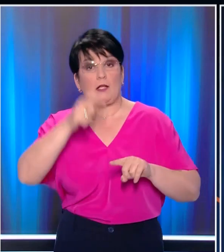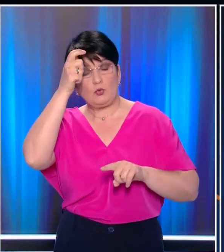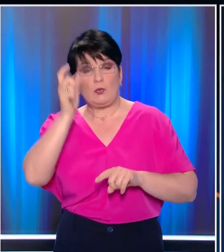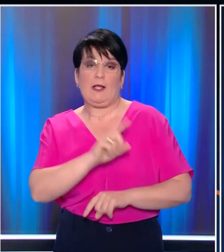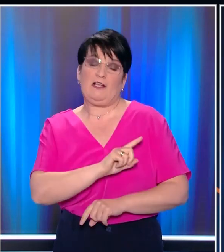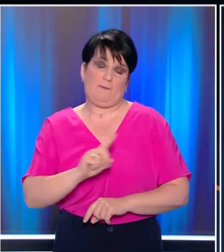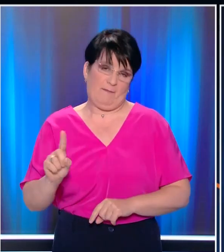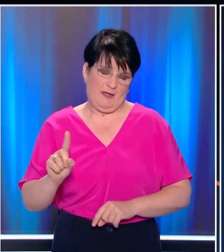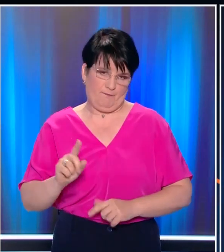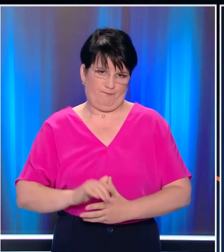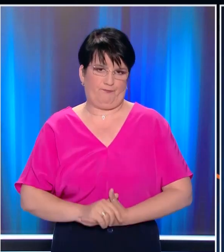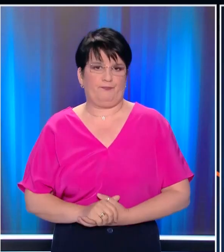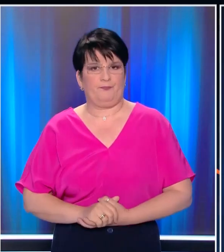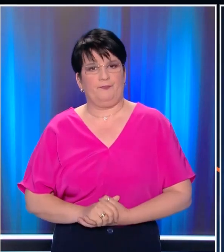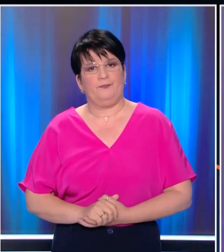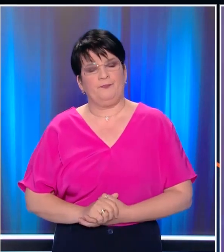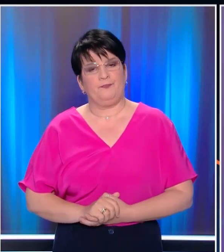ατυχήματα μεταξύ Ελλάδας και Τουρκίας